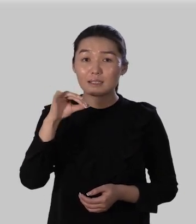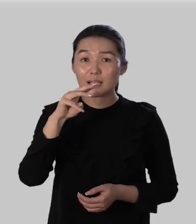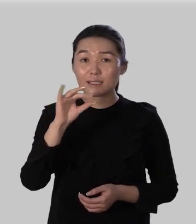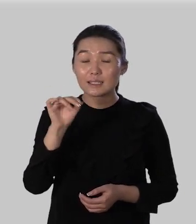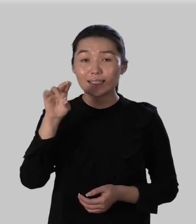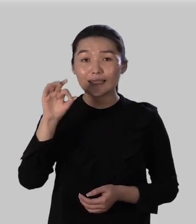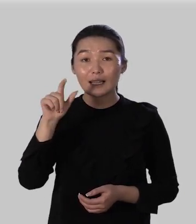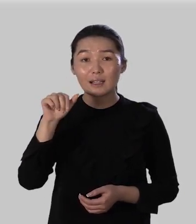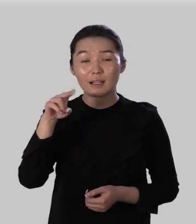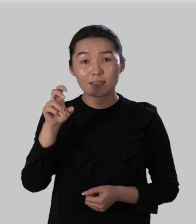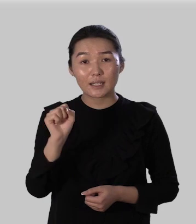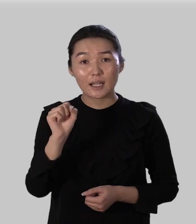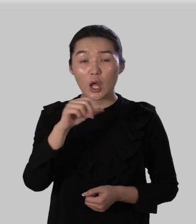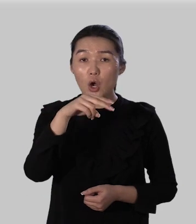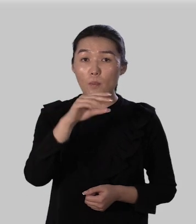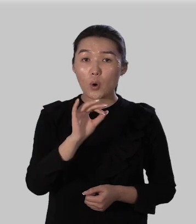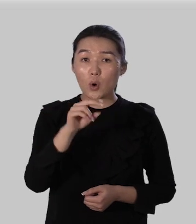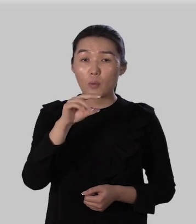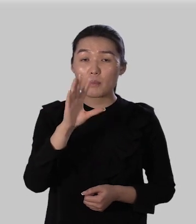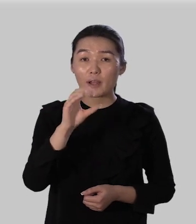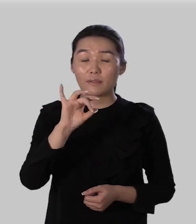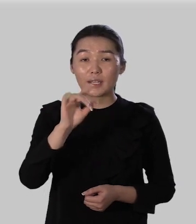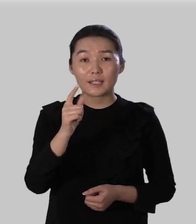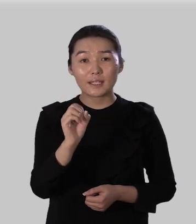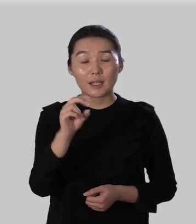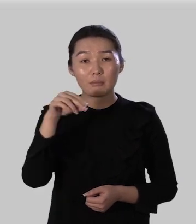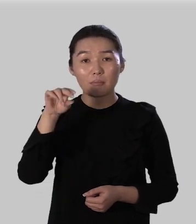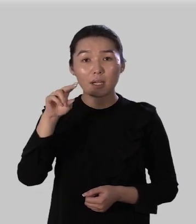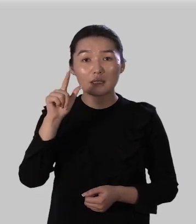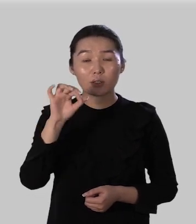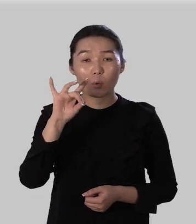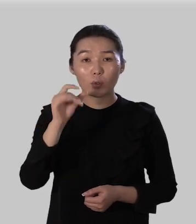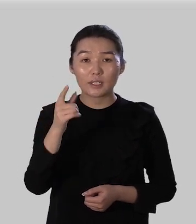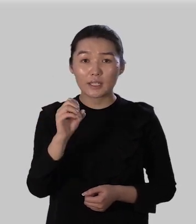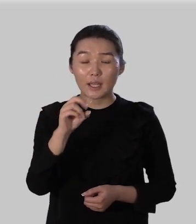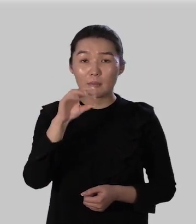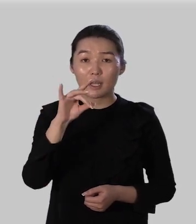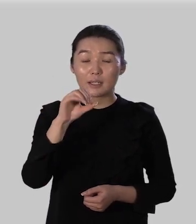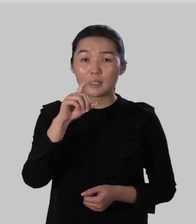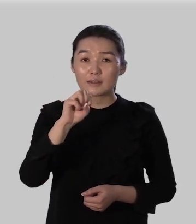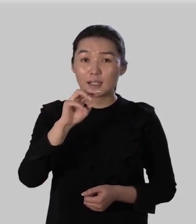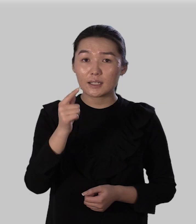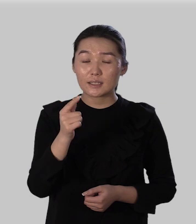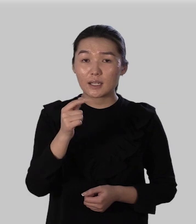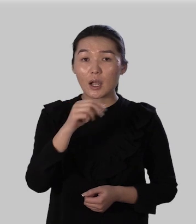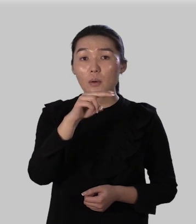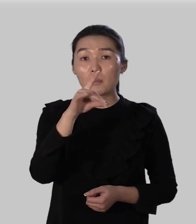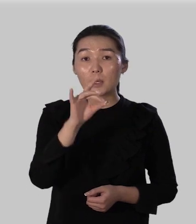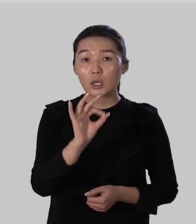догадка по поверье подворье порезать полагаться